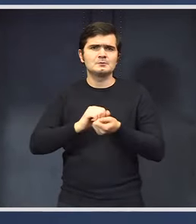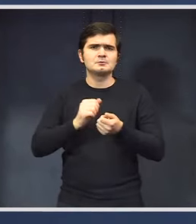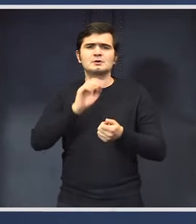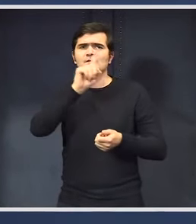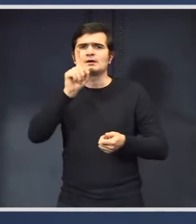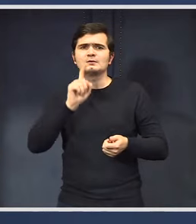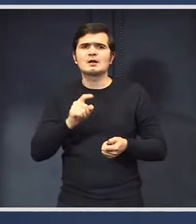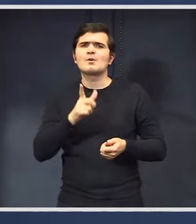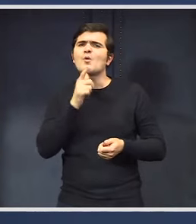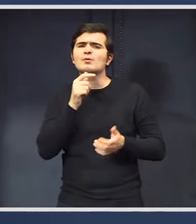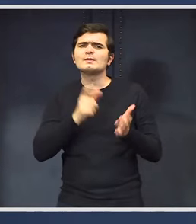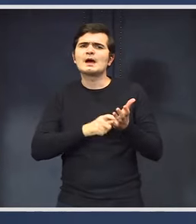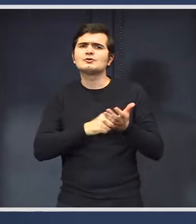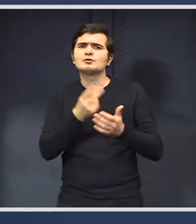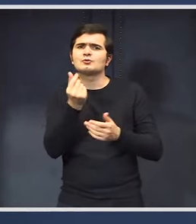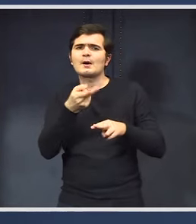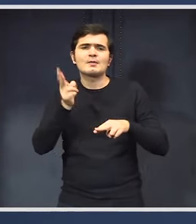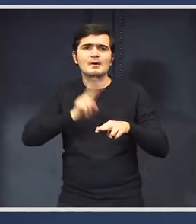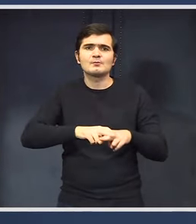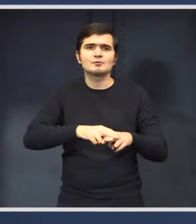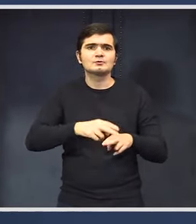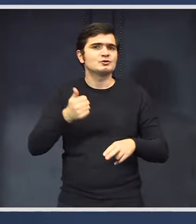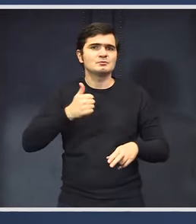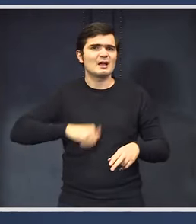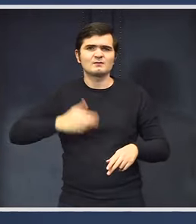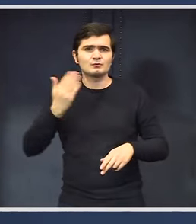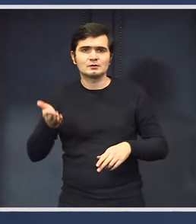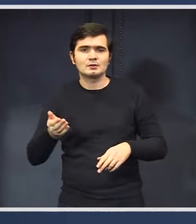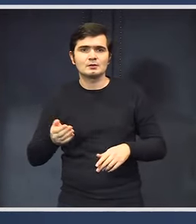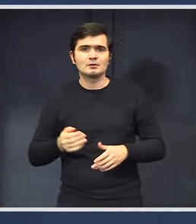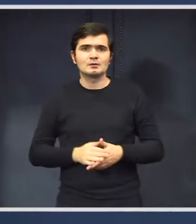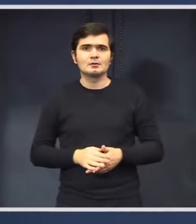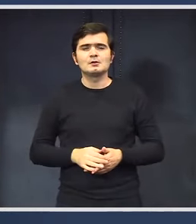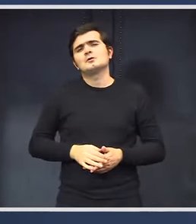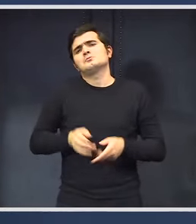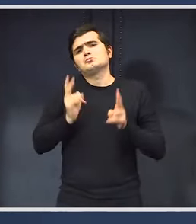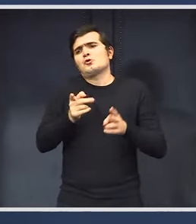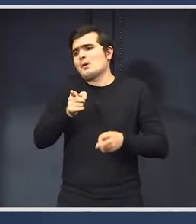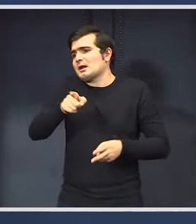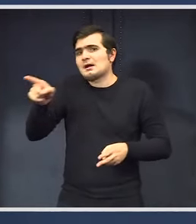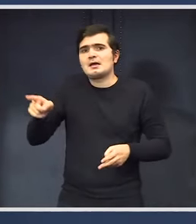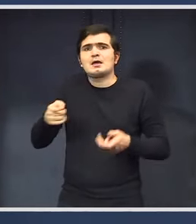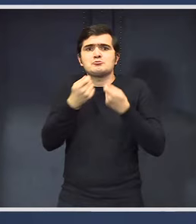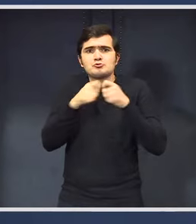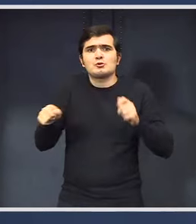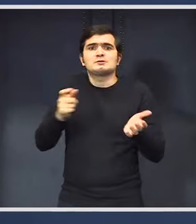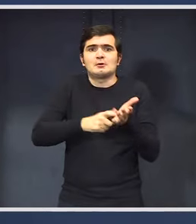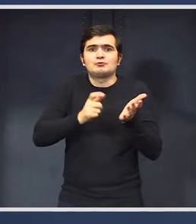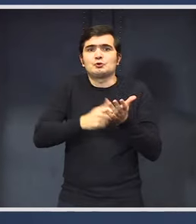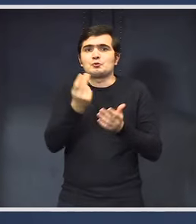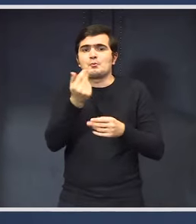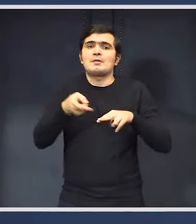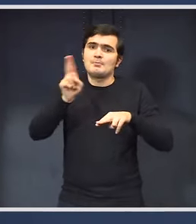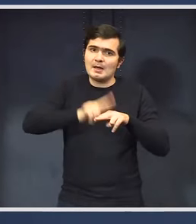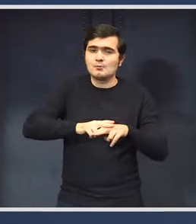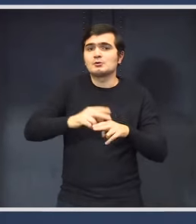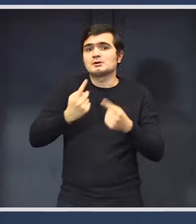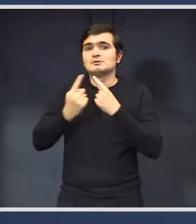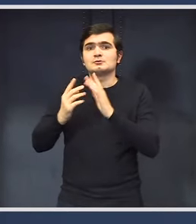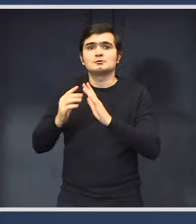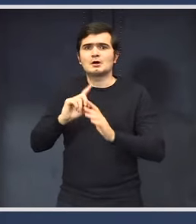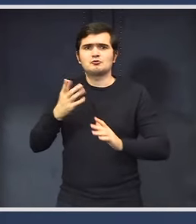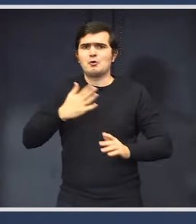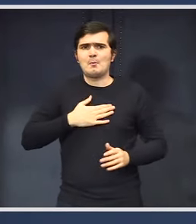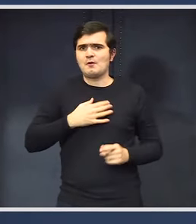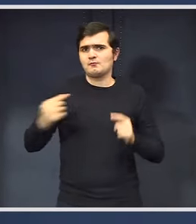-au cerut bani mai mult și nu ați putut să dați? Nu au avut. Bineînțeles s-au cerut bani mai mult peste tot. Asta este o altă discuție, dar nu au